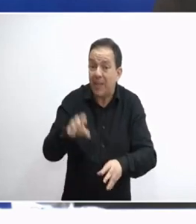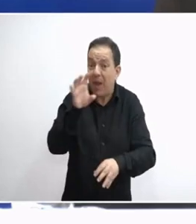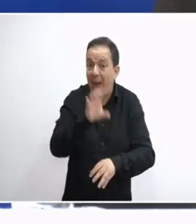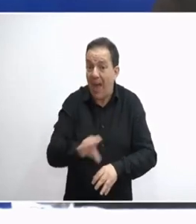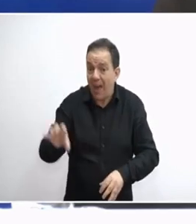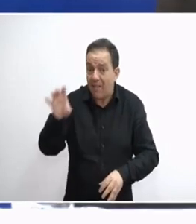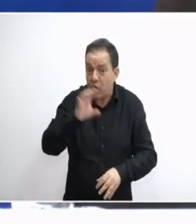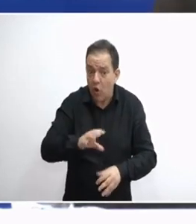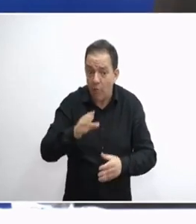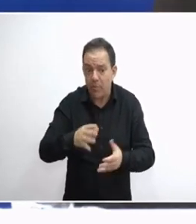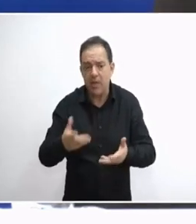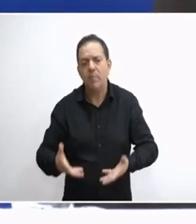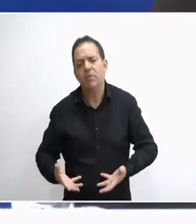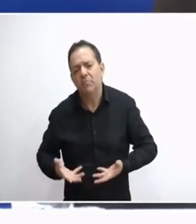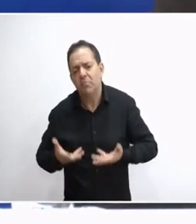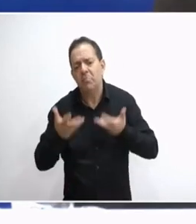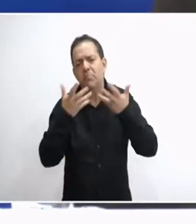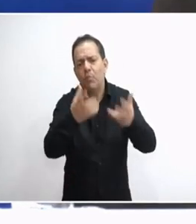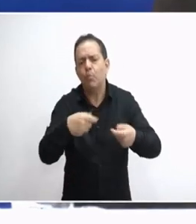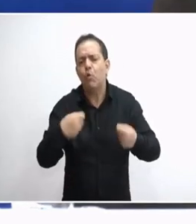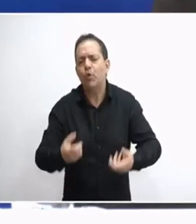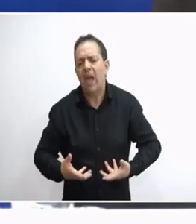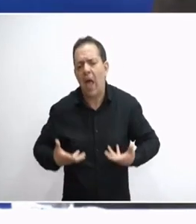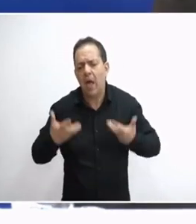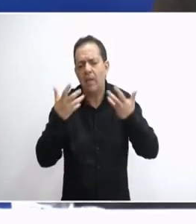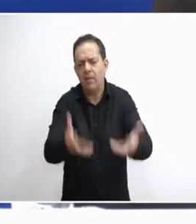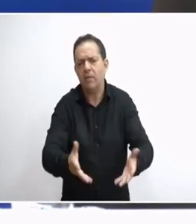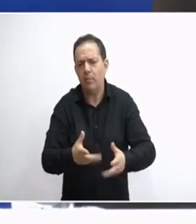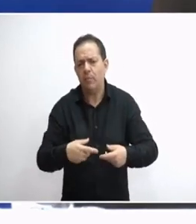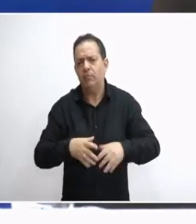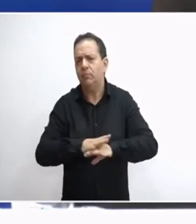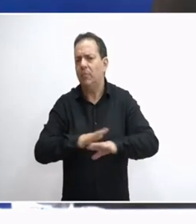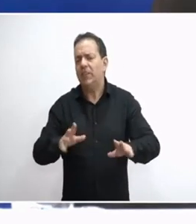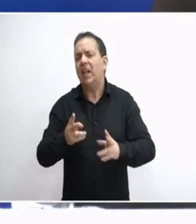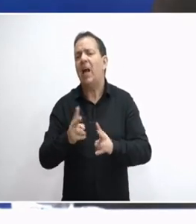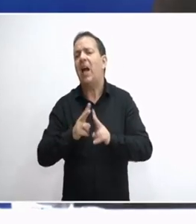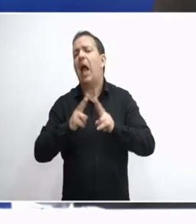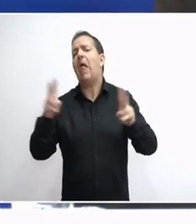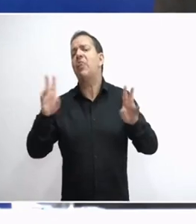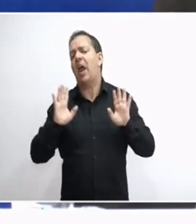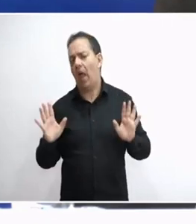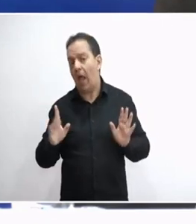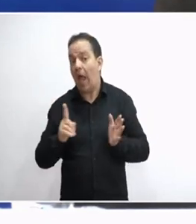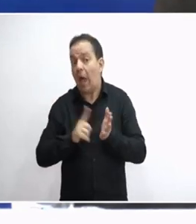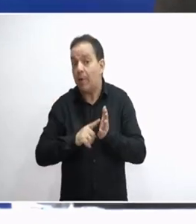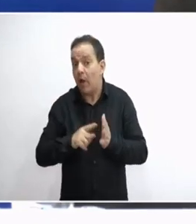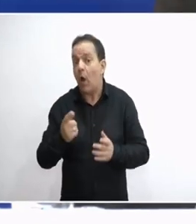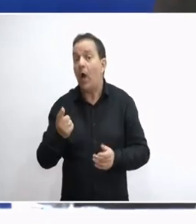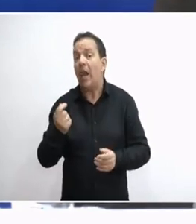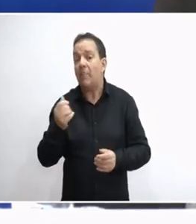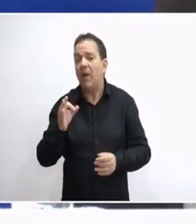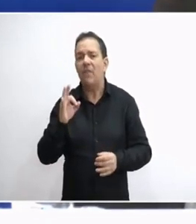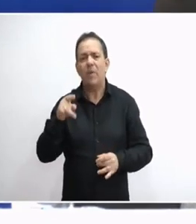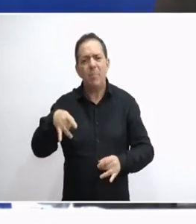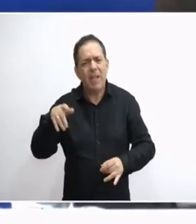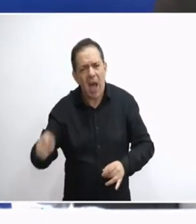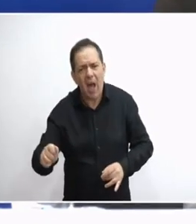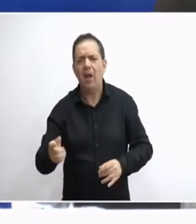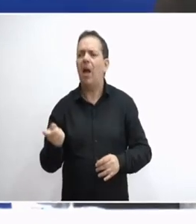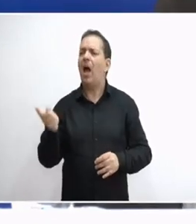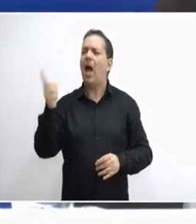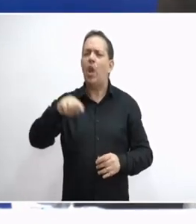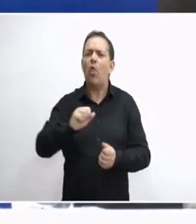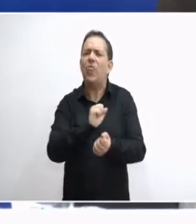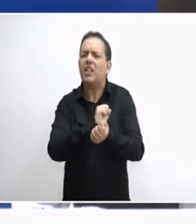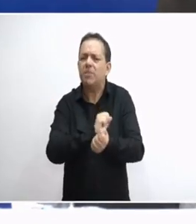καταθέσαμε τον πλούτο μας ήταν πολύ ξεκάθαρος. Έπρεπε λοιπόν από όλα τα χρήματα, όχι μόνο του ΦΥΠΙΑ, αλλά και άλλες